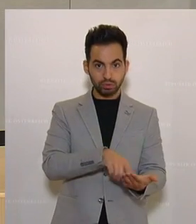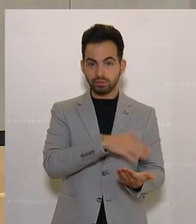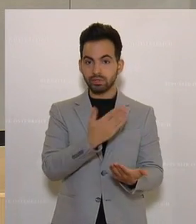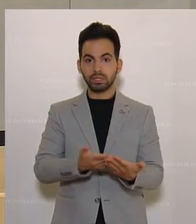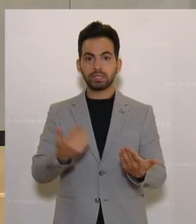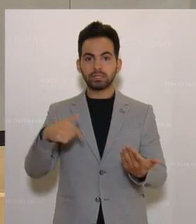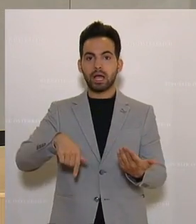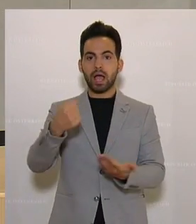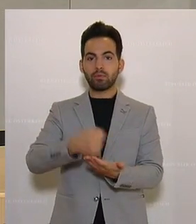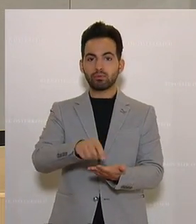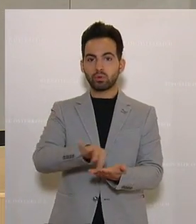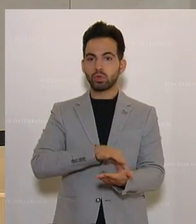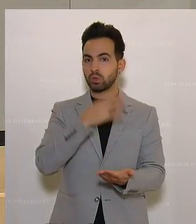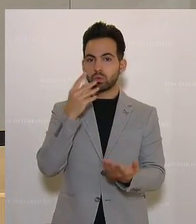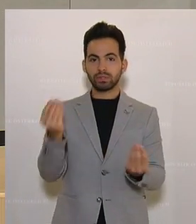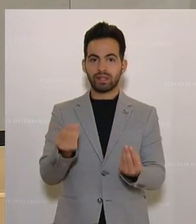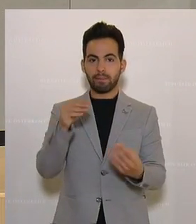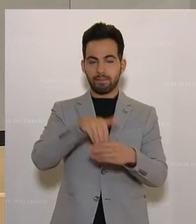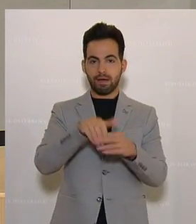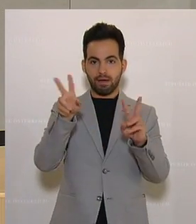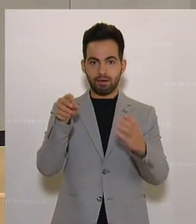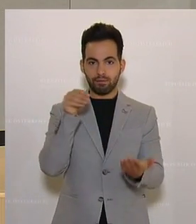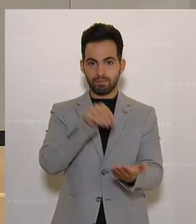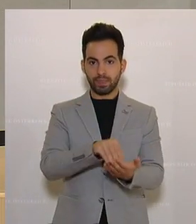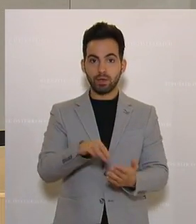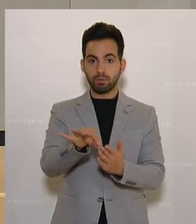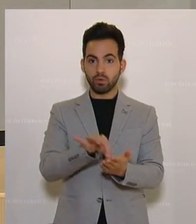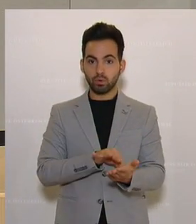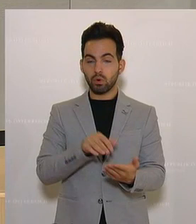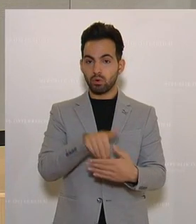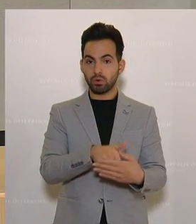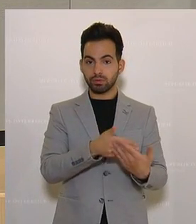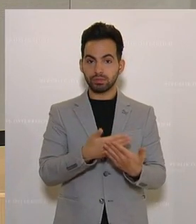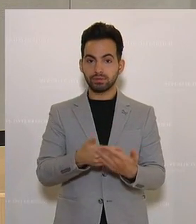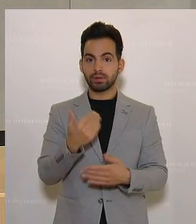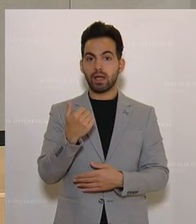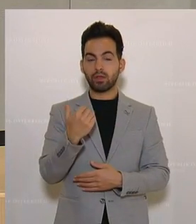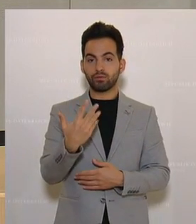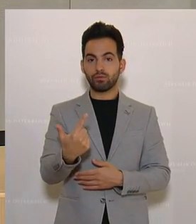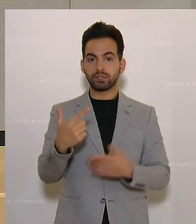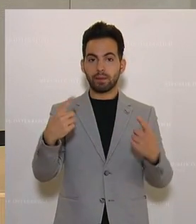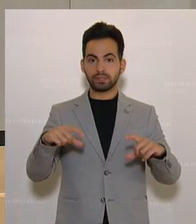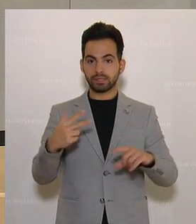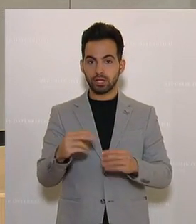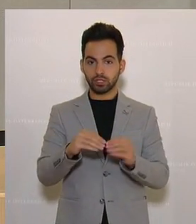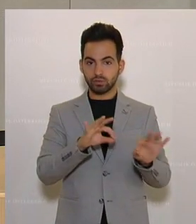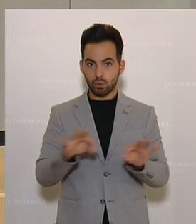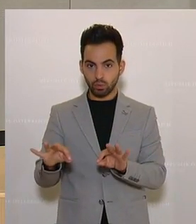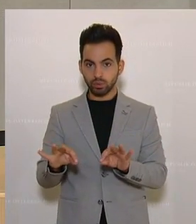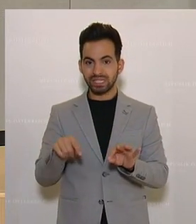Gegenstand des amtlichen Protokolls. Das Protokoll gilt somit mit § 51 Absatz 3 der Geschäftsordnung in dieser